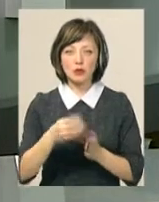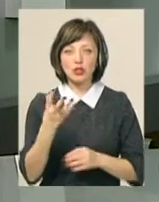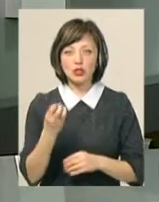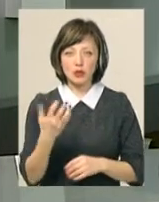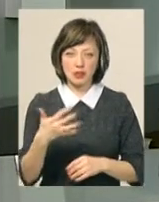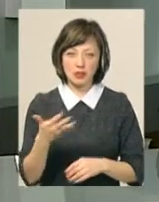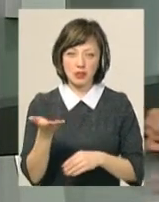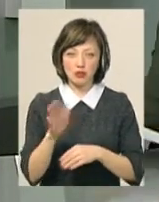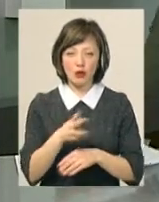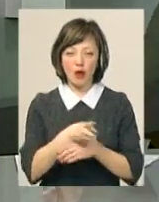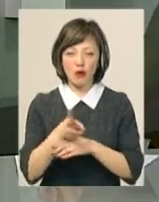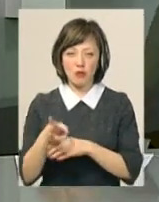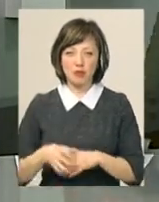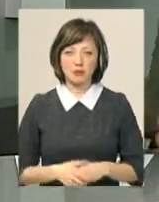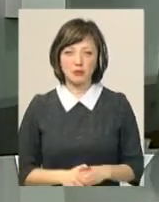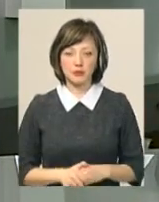півсотні відеокамер.